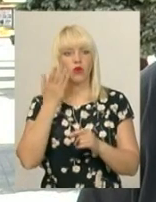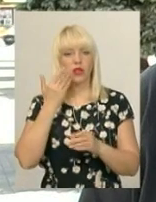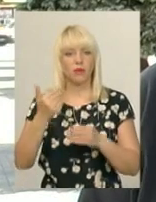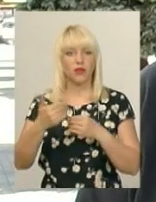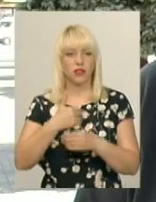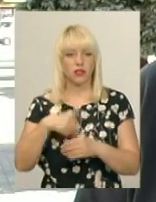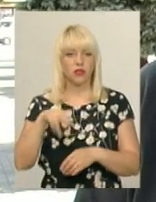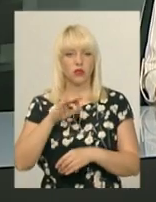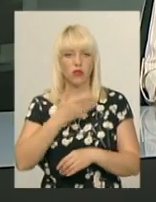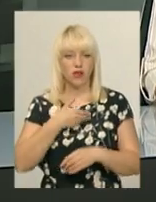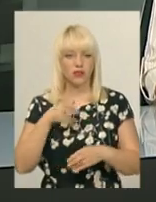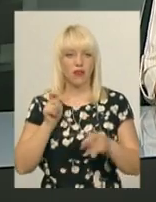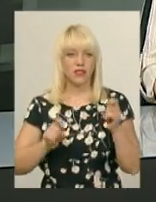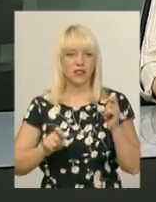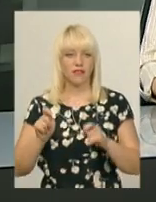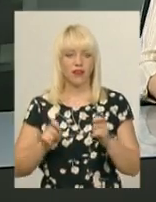фестиваль.